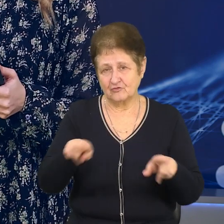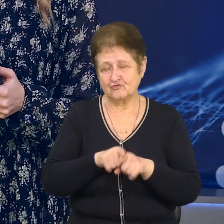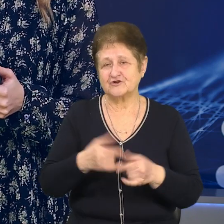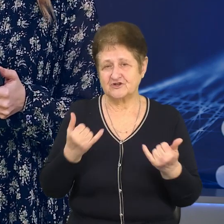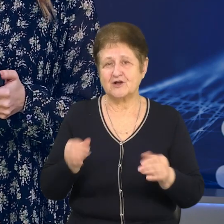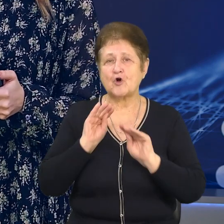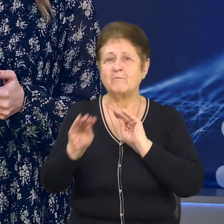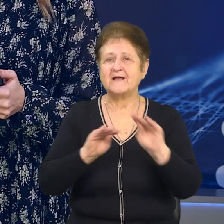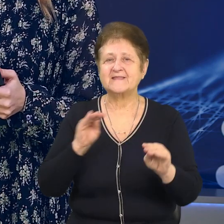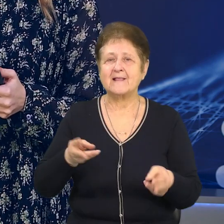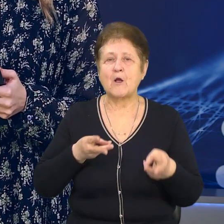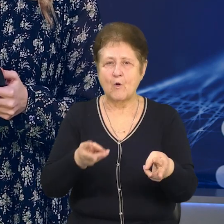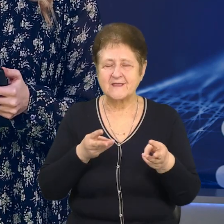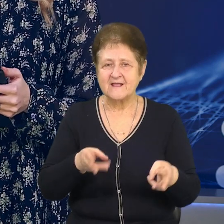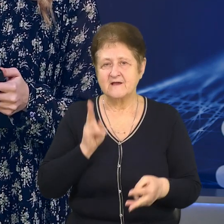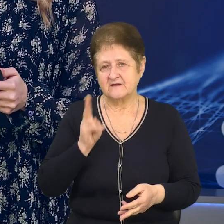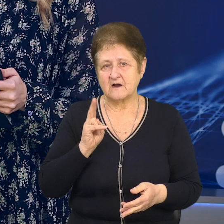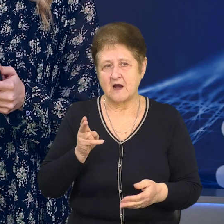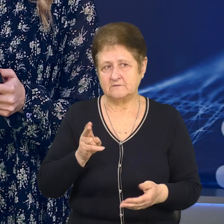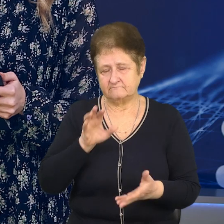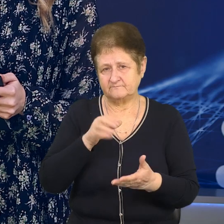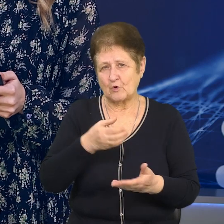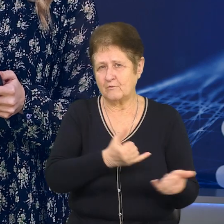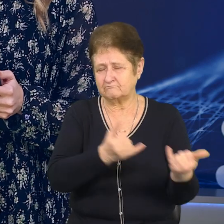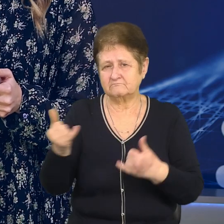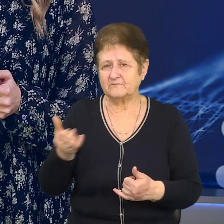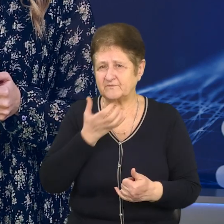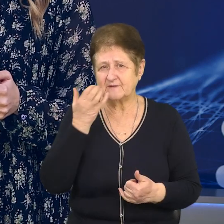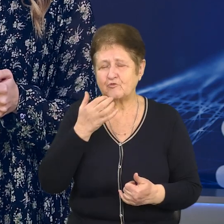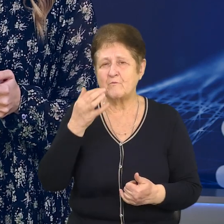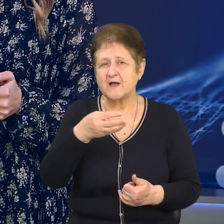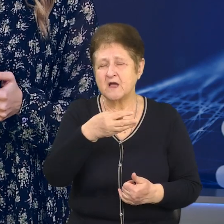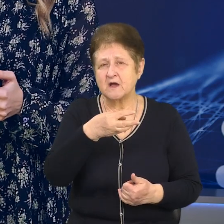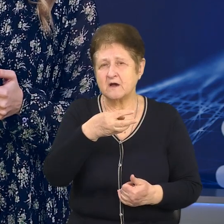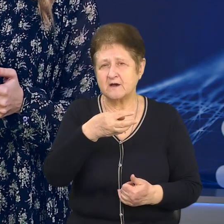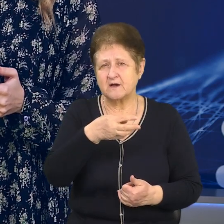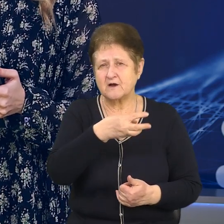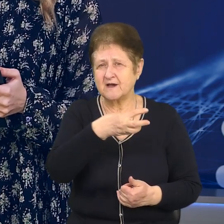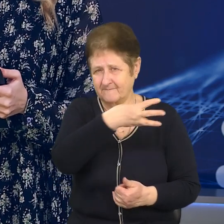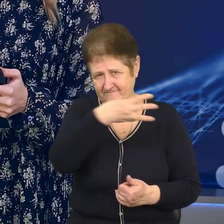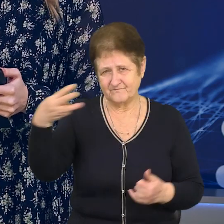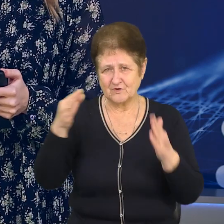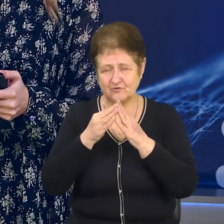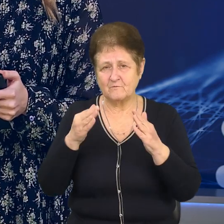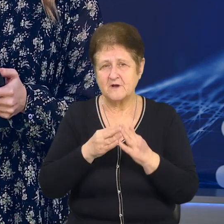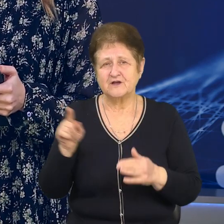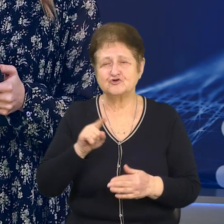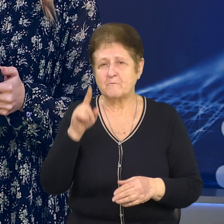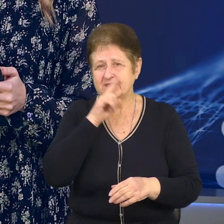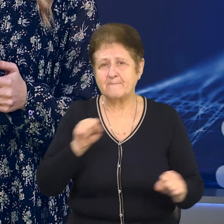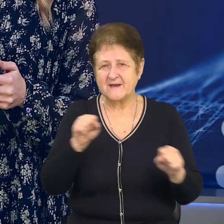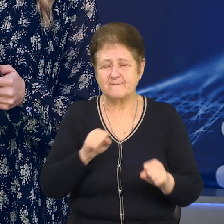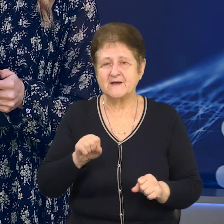багатоповерхівки Семенівки, розповідає голова громади Сергій Даденко, щоб у період блок-аутів не перемерзли труби в будинках.